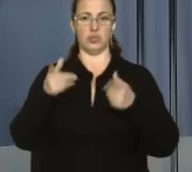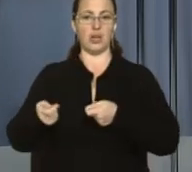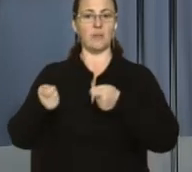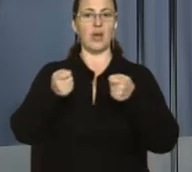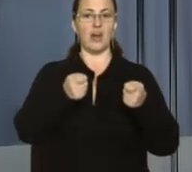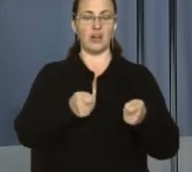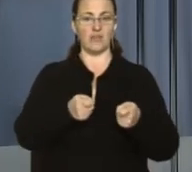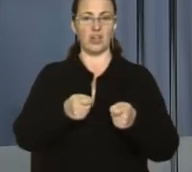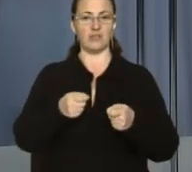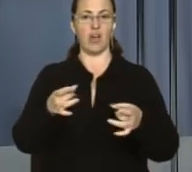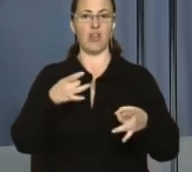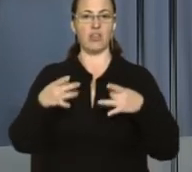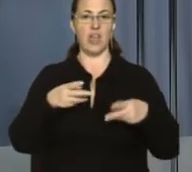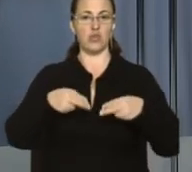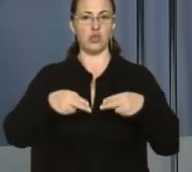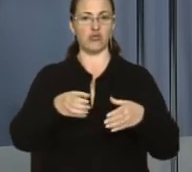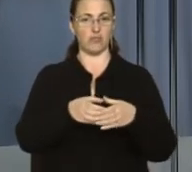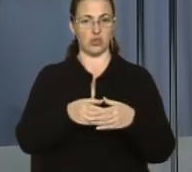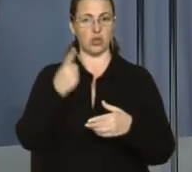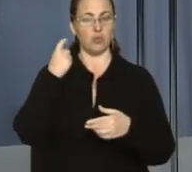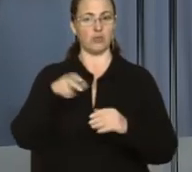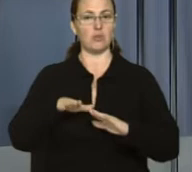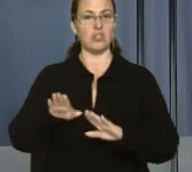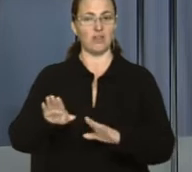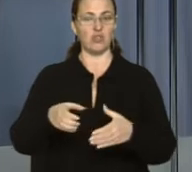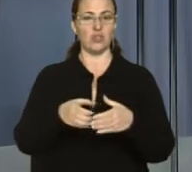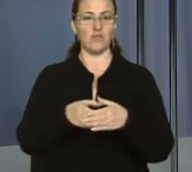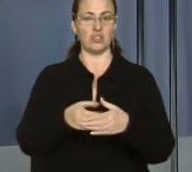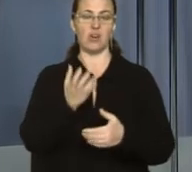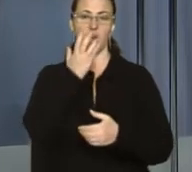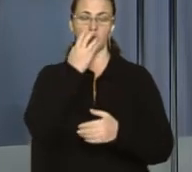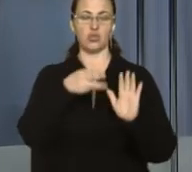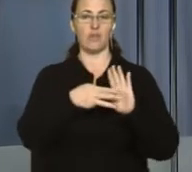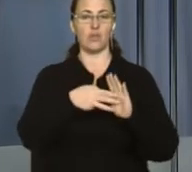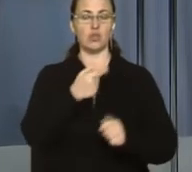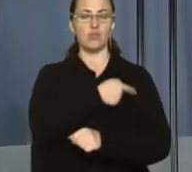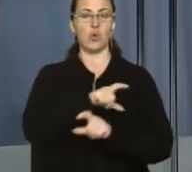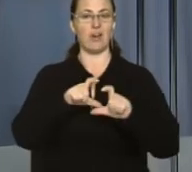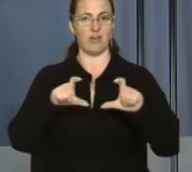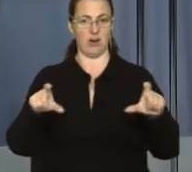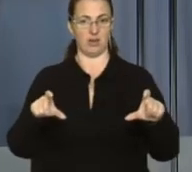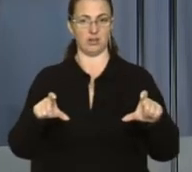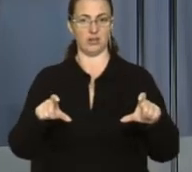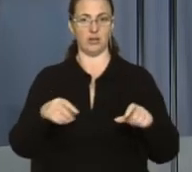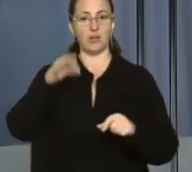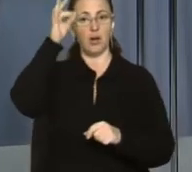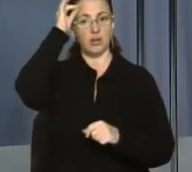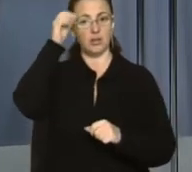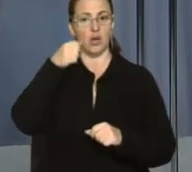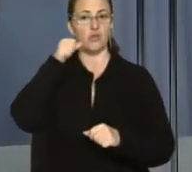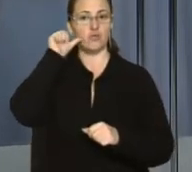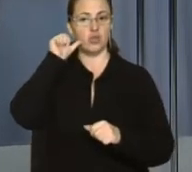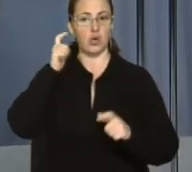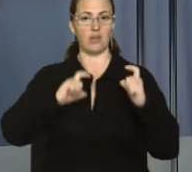нейрохірургічне відділення. Про це повідомив завідувач відділення анестезіології восьмої лікарні Віктор Пижевський. Нагадаю, вчора на